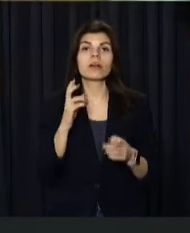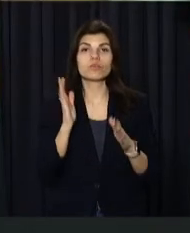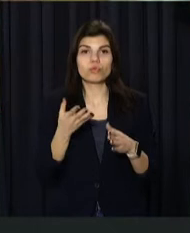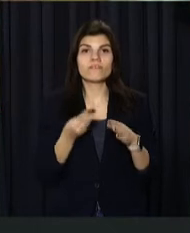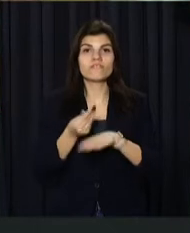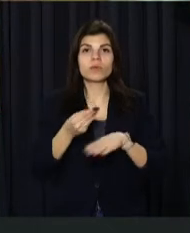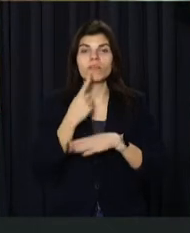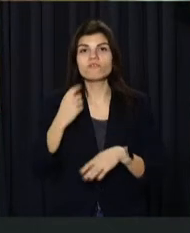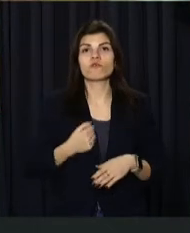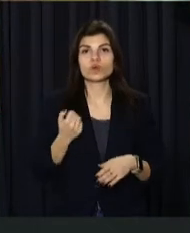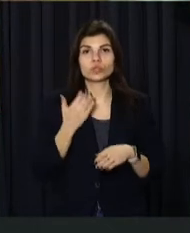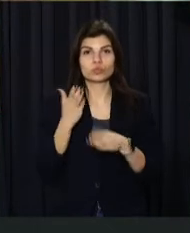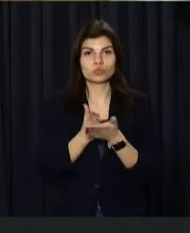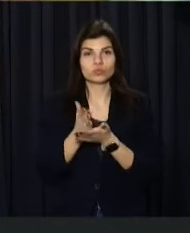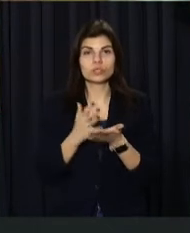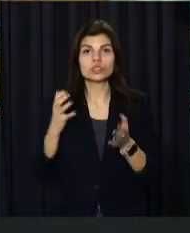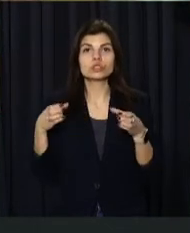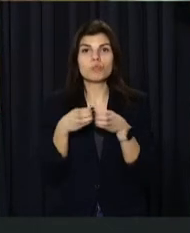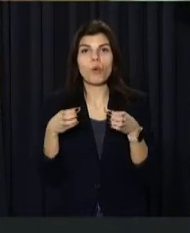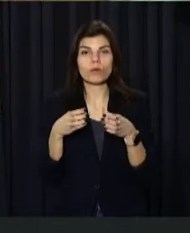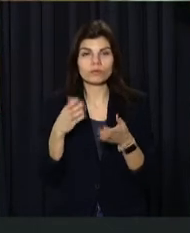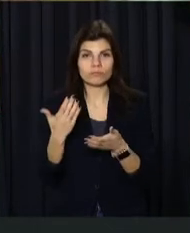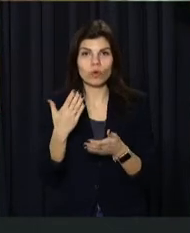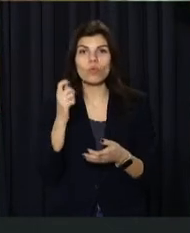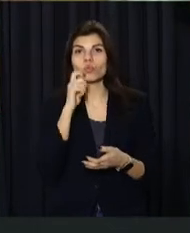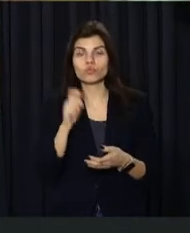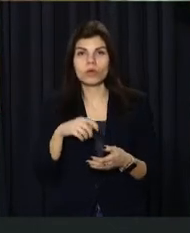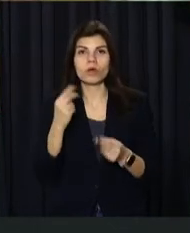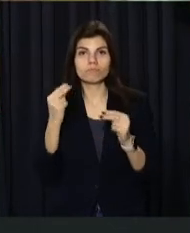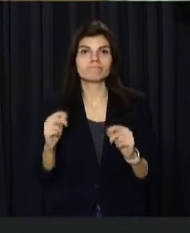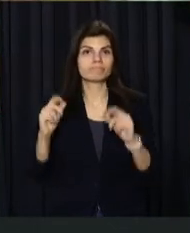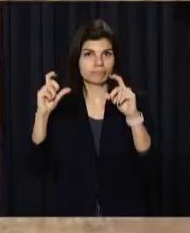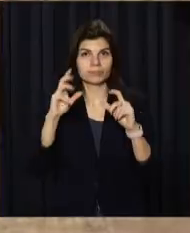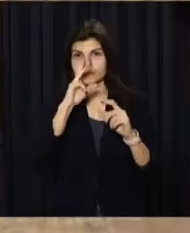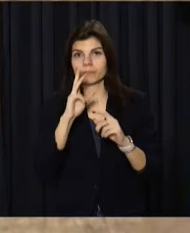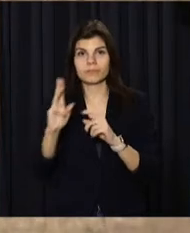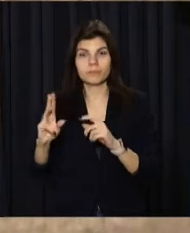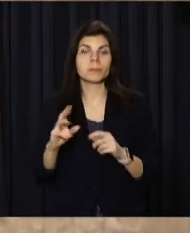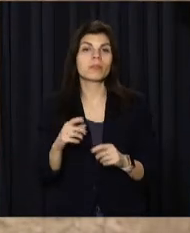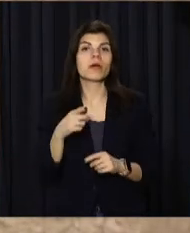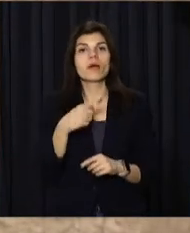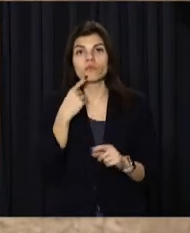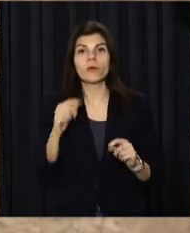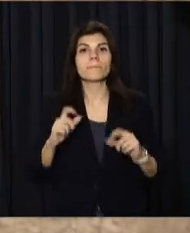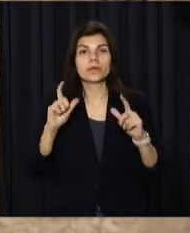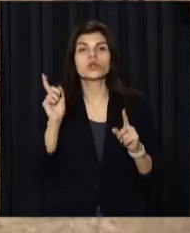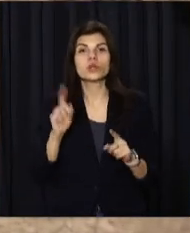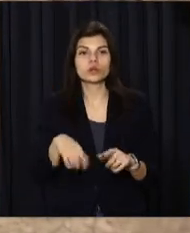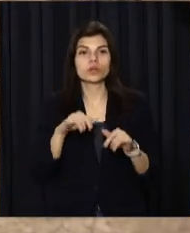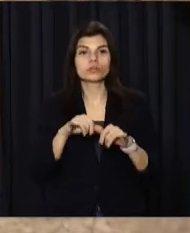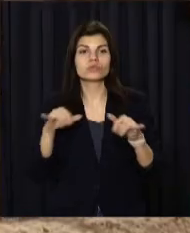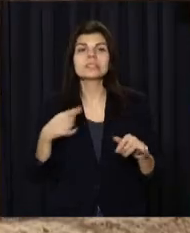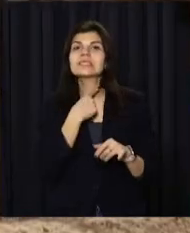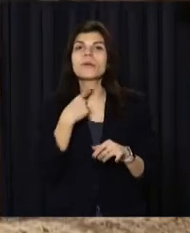виплати військовослужбовцям Збройних сил України. Відповідне рішення ухвалили урядовці. Збільшиться також грошове